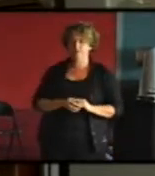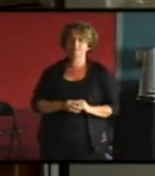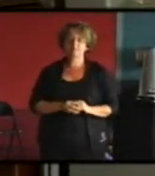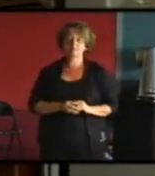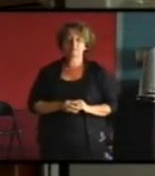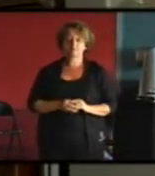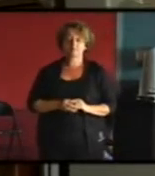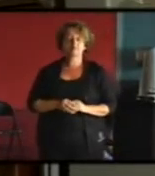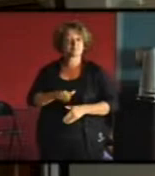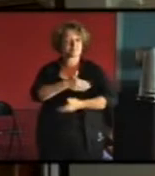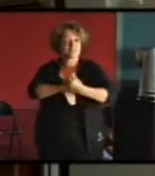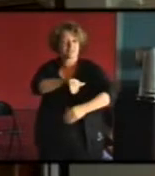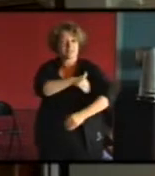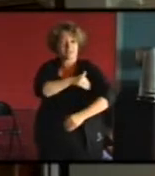de projet